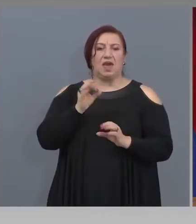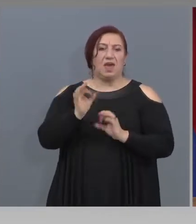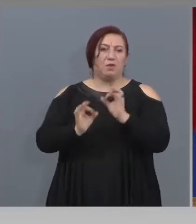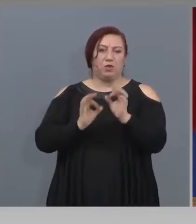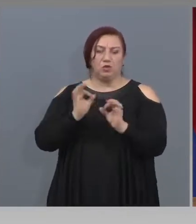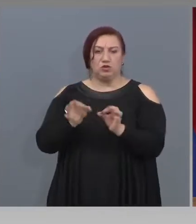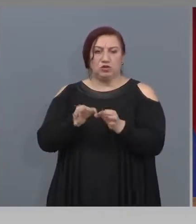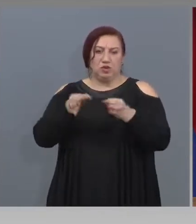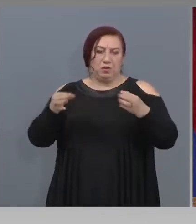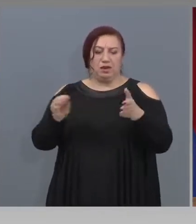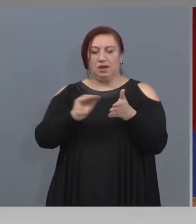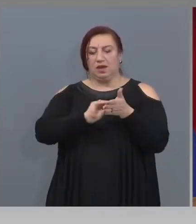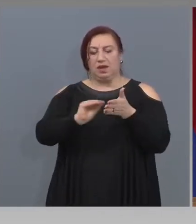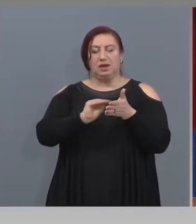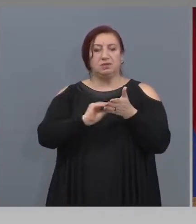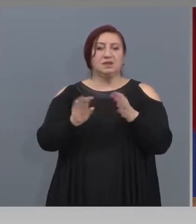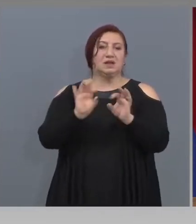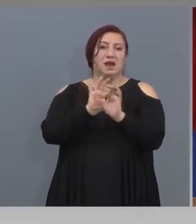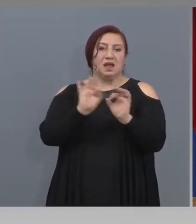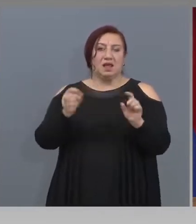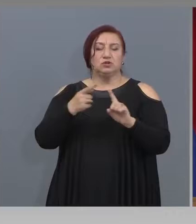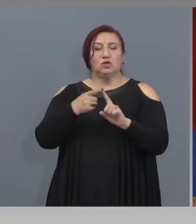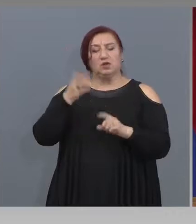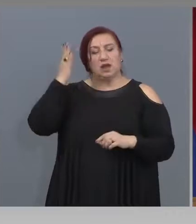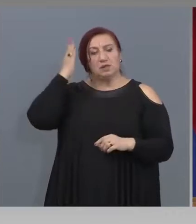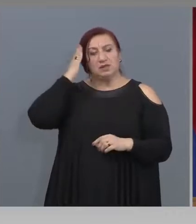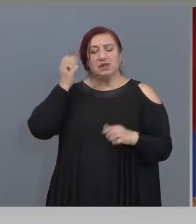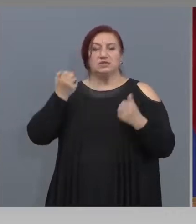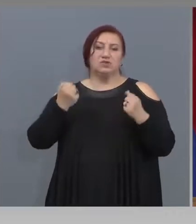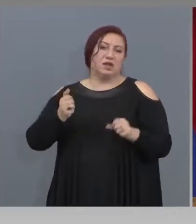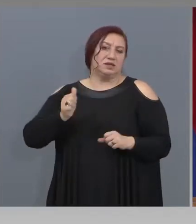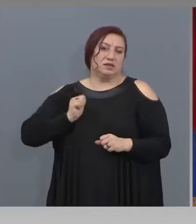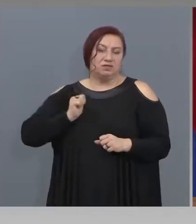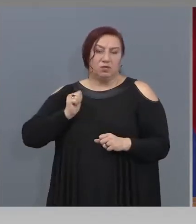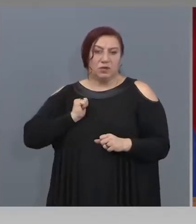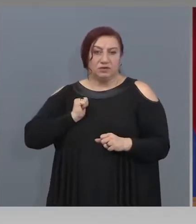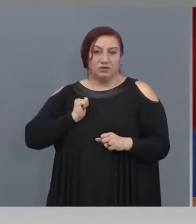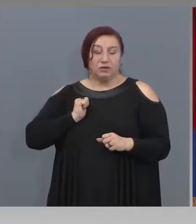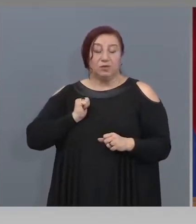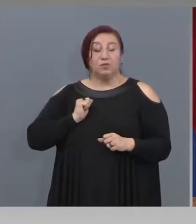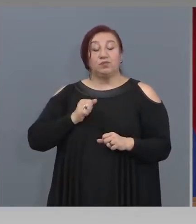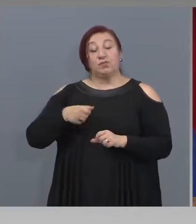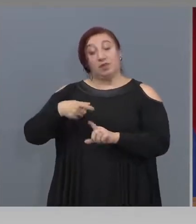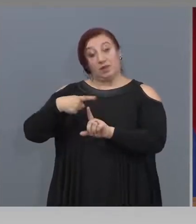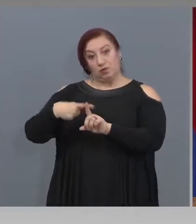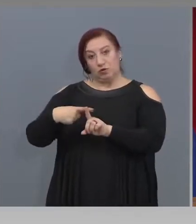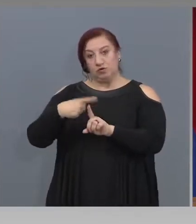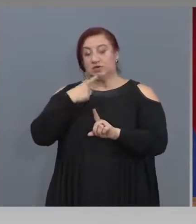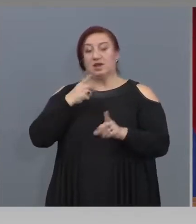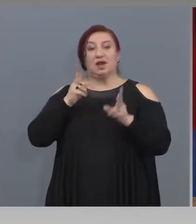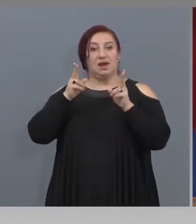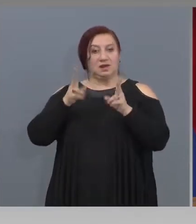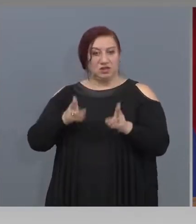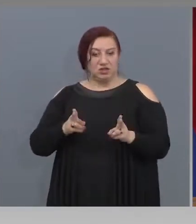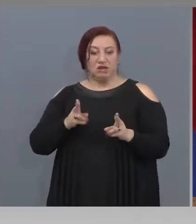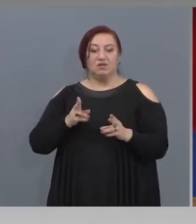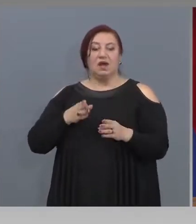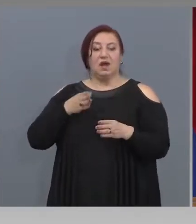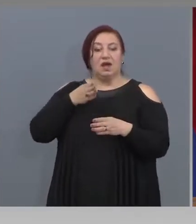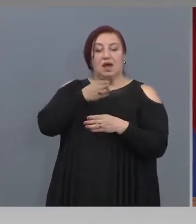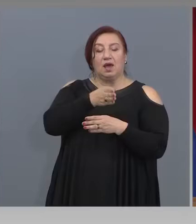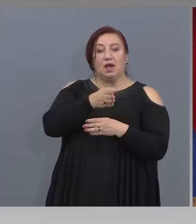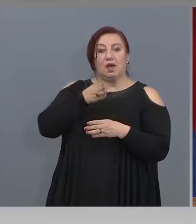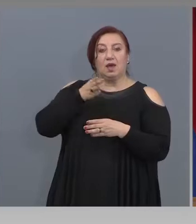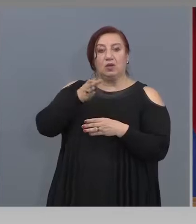разписани ясно от Министерство на здравеопазването. И се разрешава и посещенията и работата на